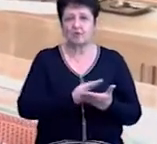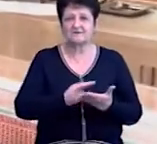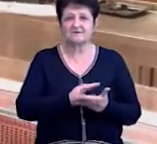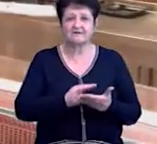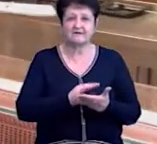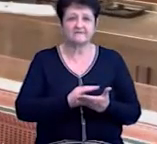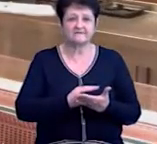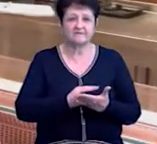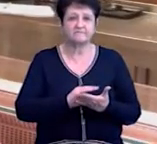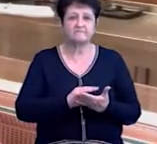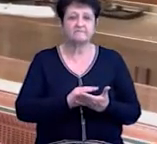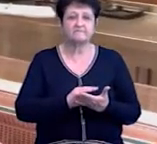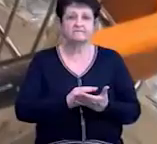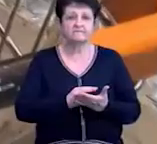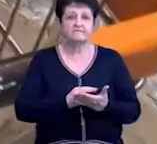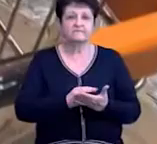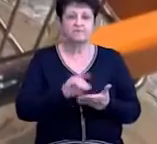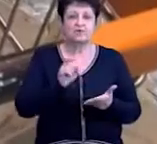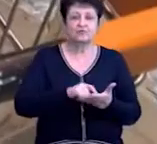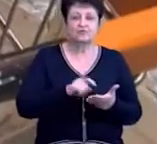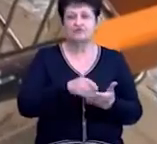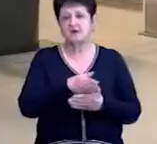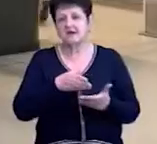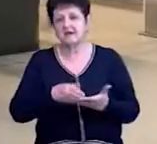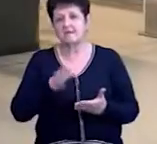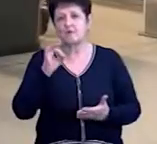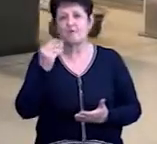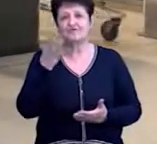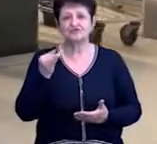муха. Завдарюємося курочкою, хлібкою, візьмемо овощів.